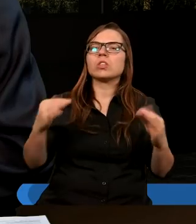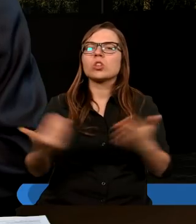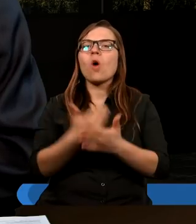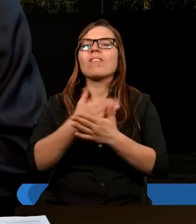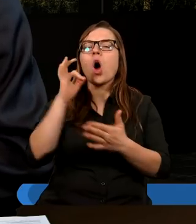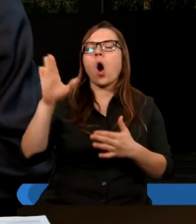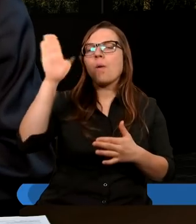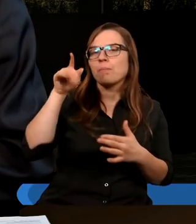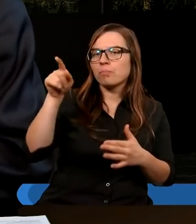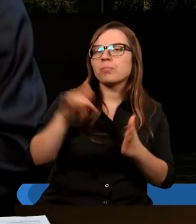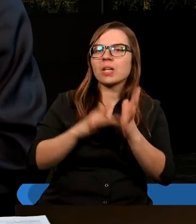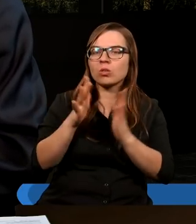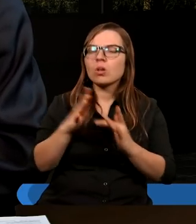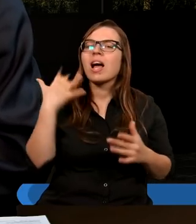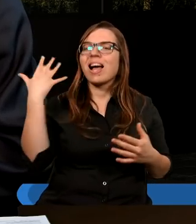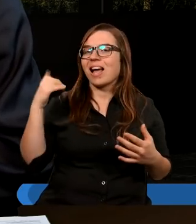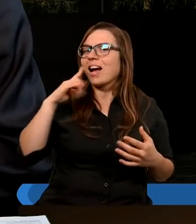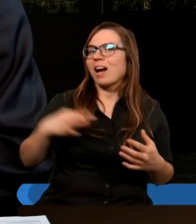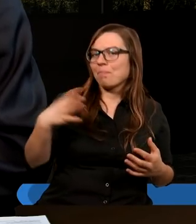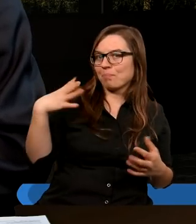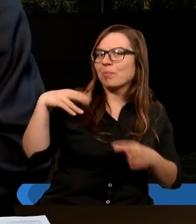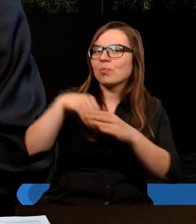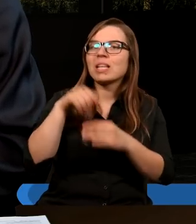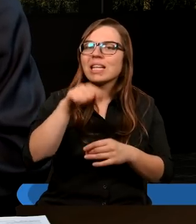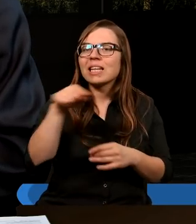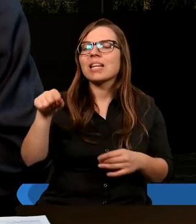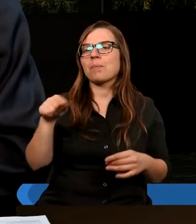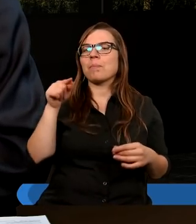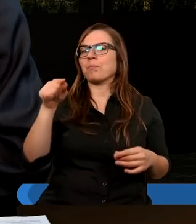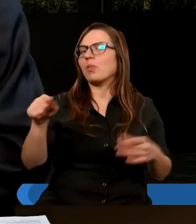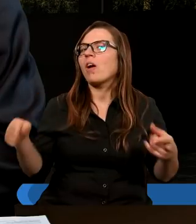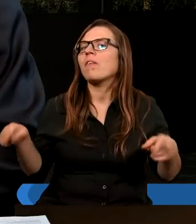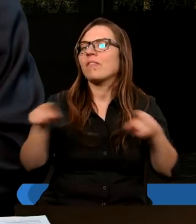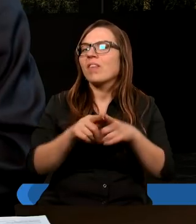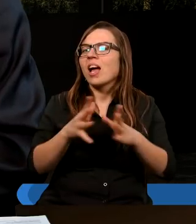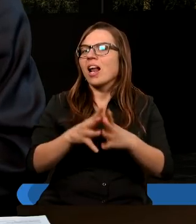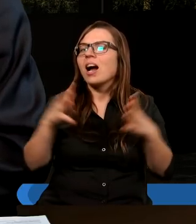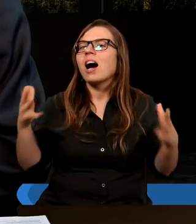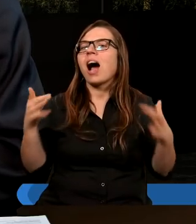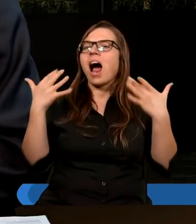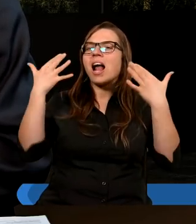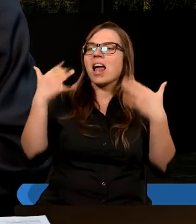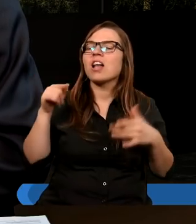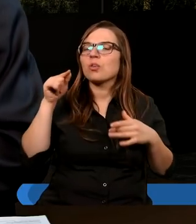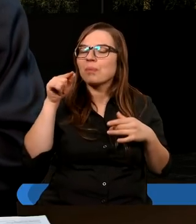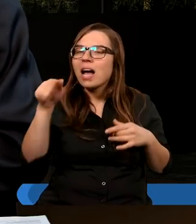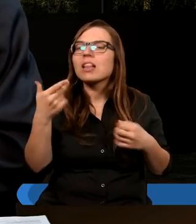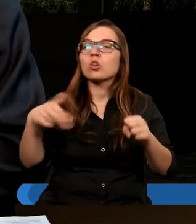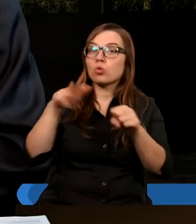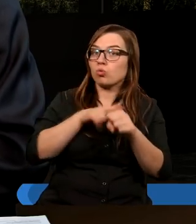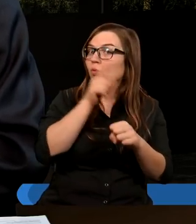Jezusie. A ręka pańska była z nimi. Wielka też była liczba tych, którzy